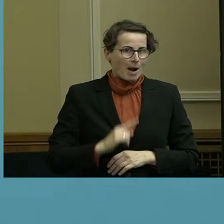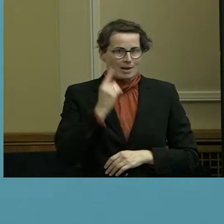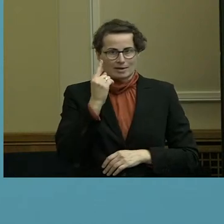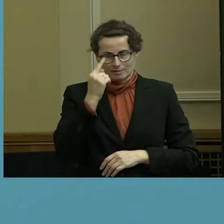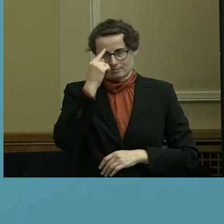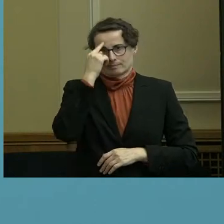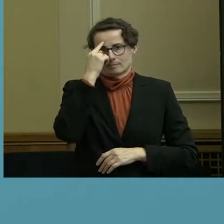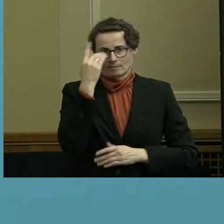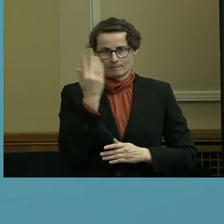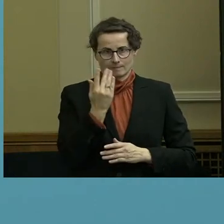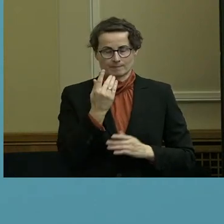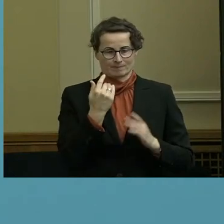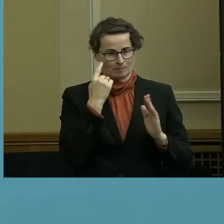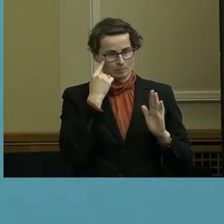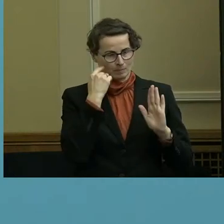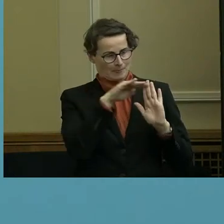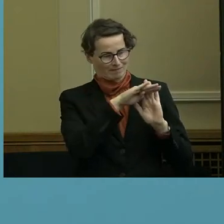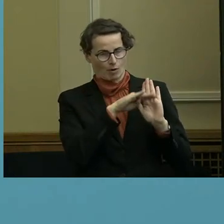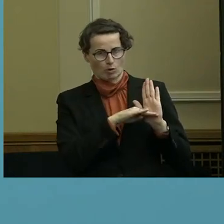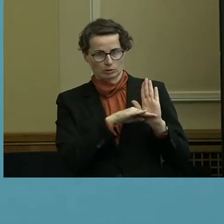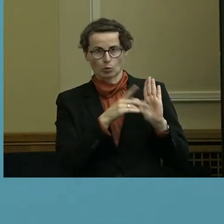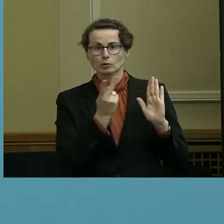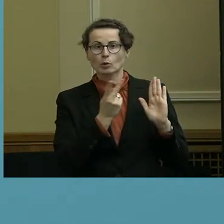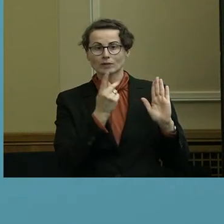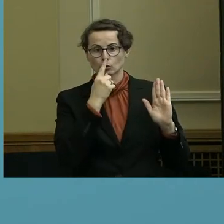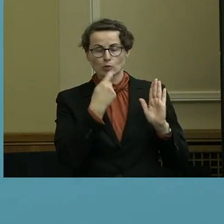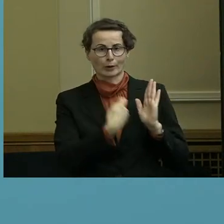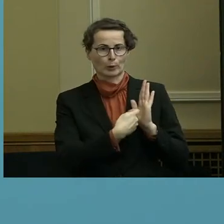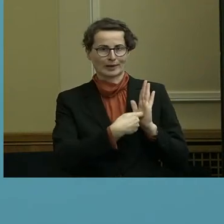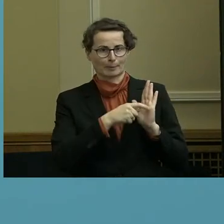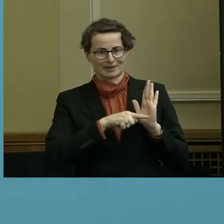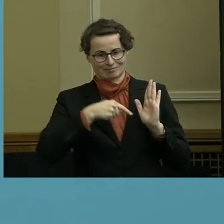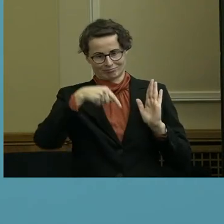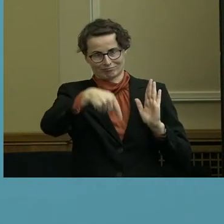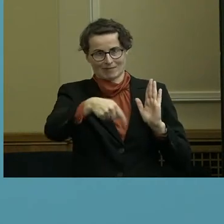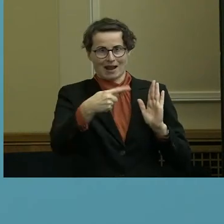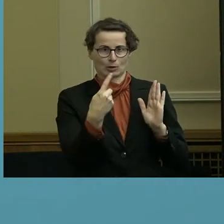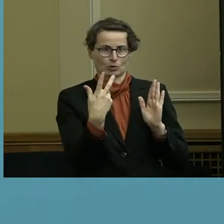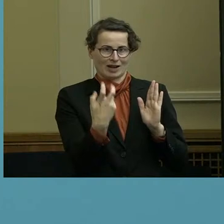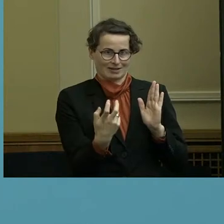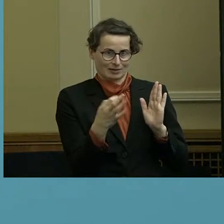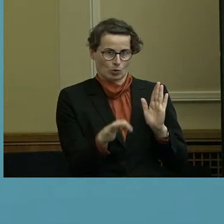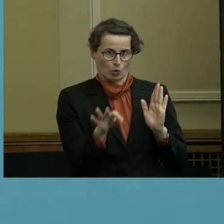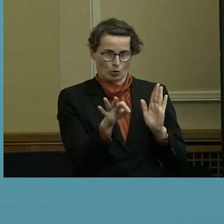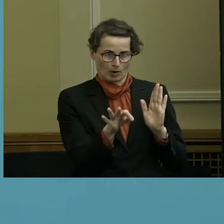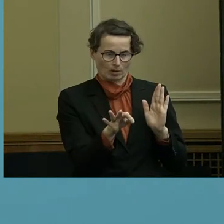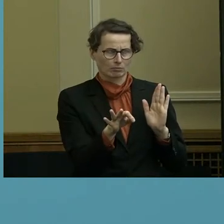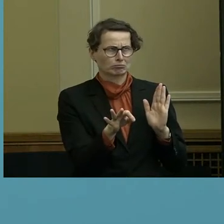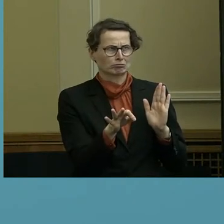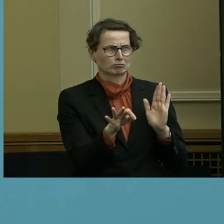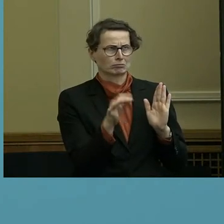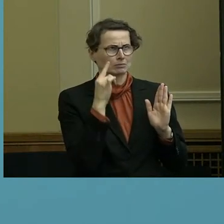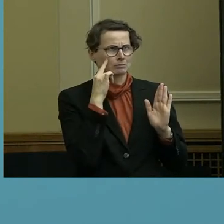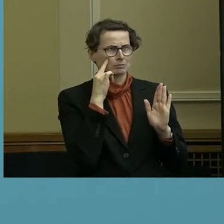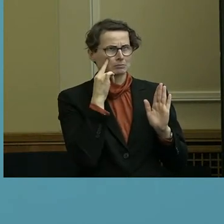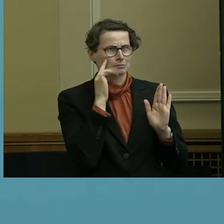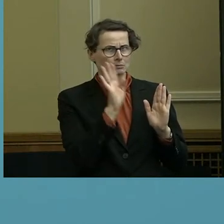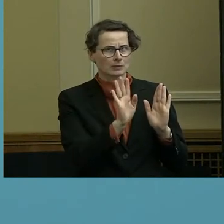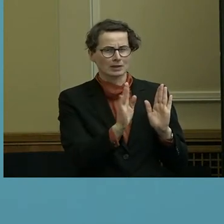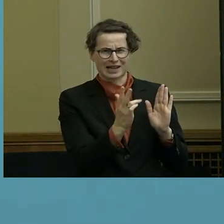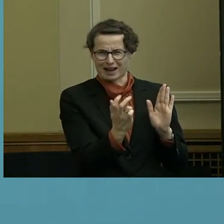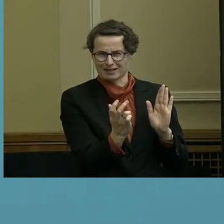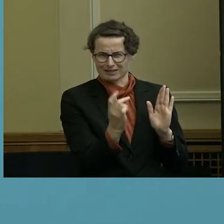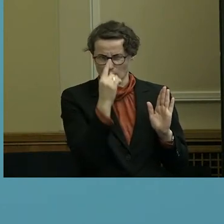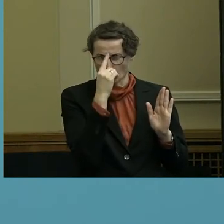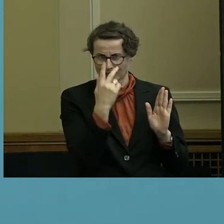Verordnung in der jetzigen Form ja zum Ende des Monats ausläuft. Die ist, glaube ich, sogar einen Tag vorher,